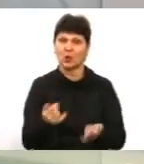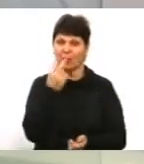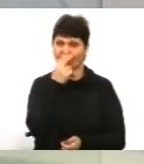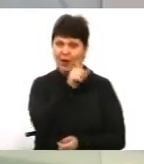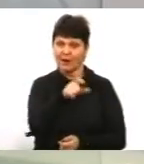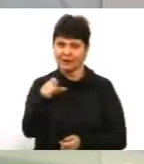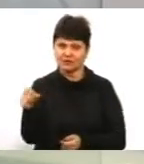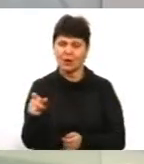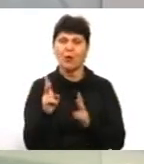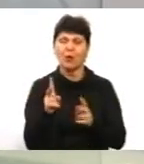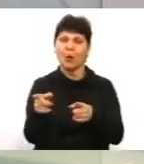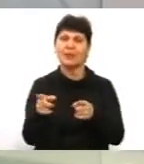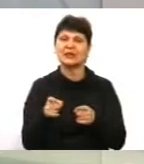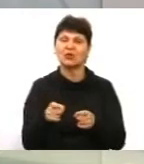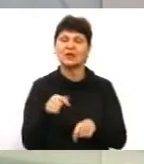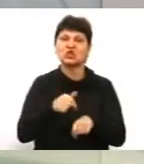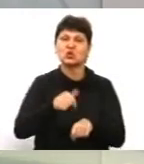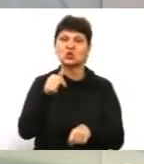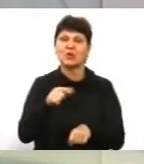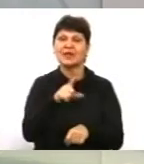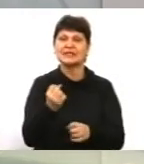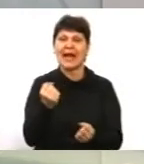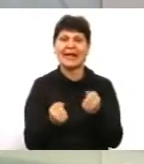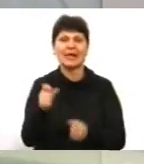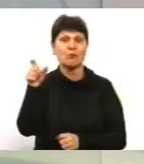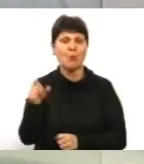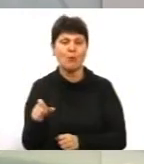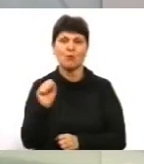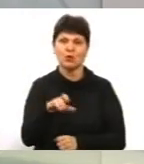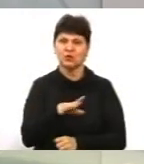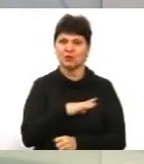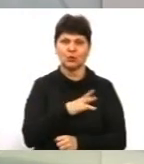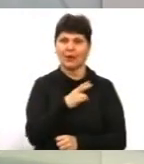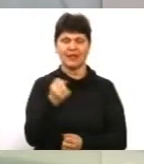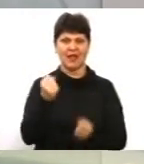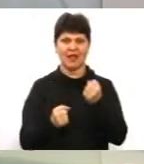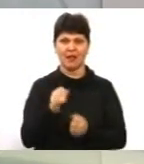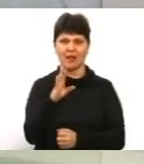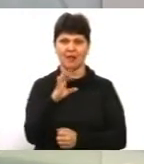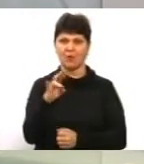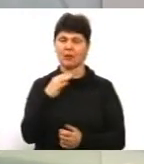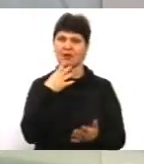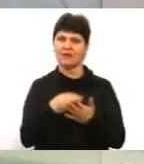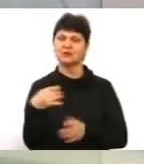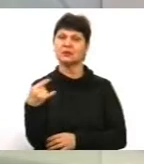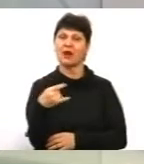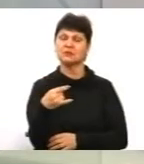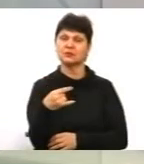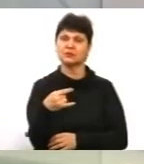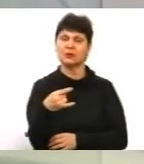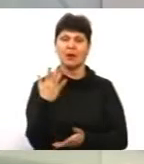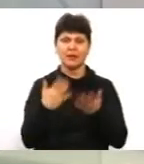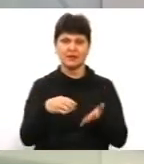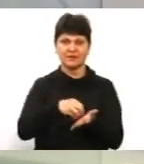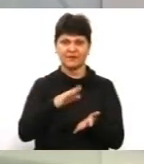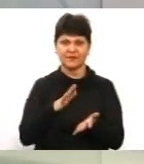притягують стосовно цього? За кермом може бути і не водій, не власник транспортного засобу, якщо фіксується